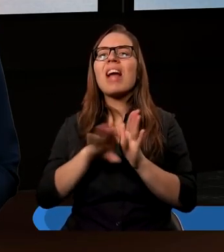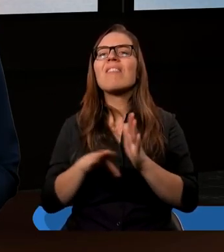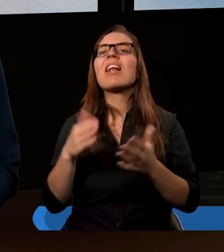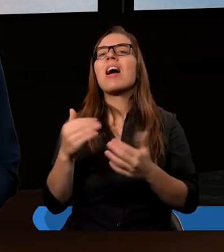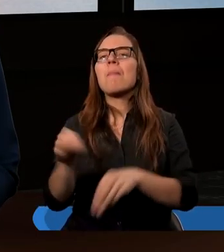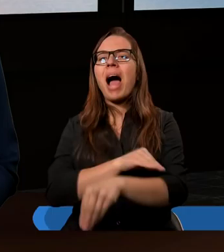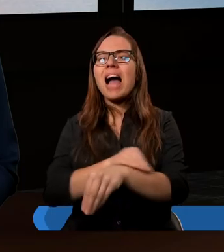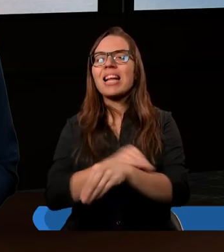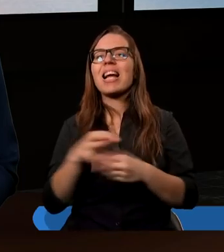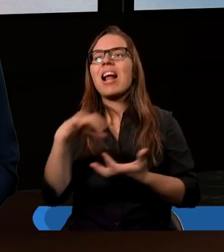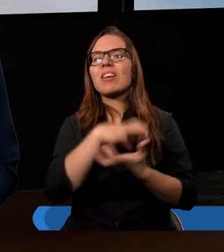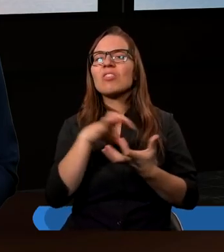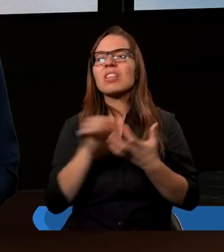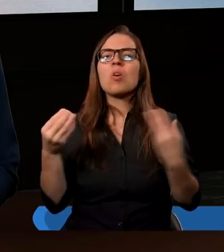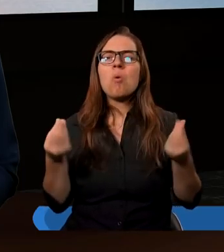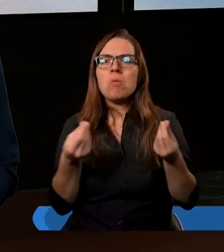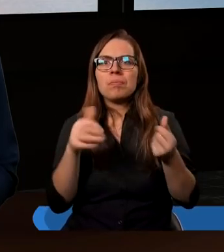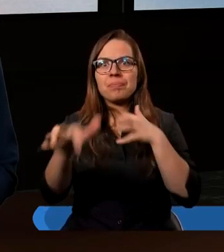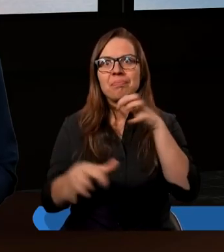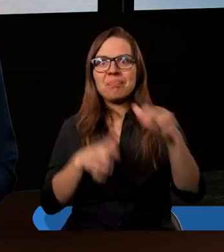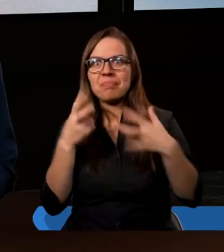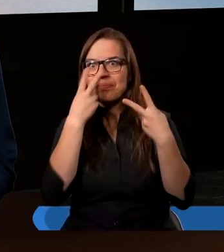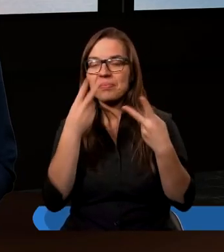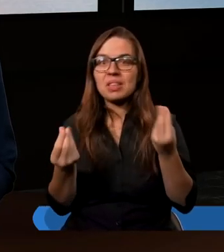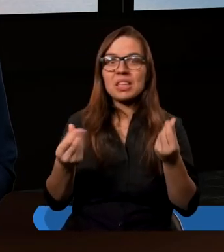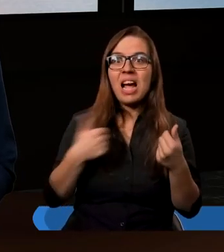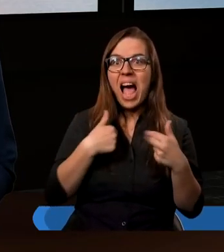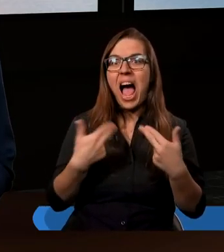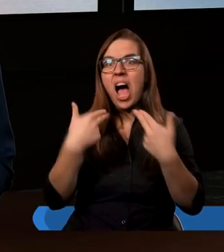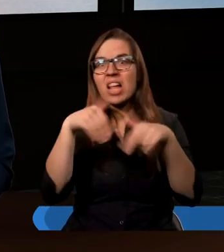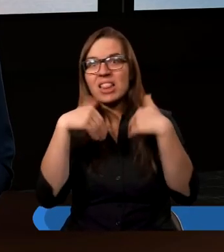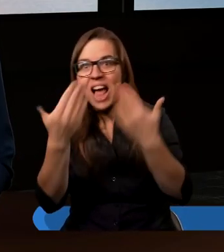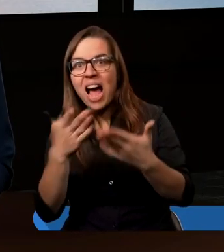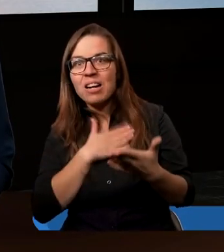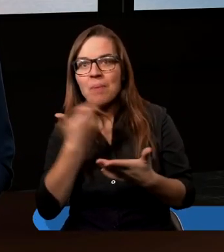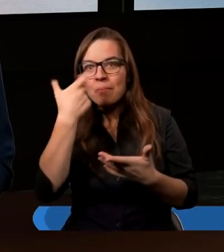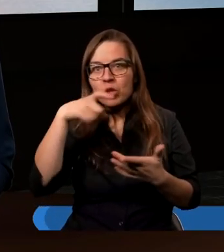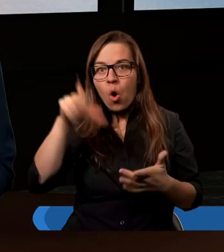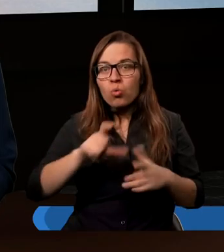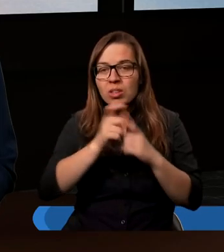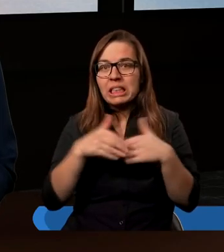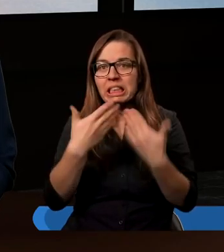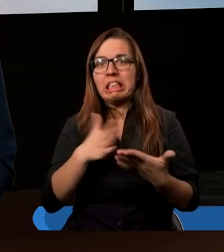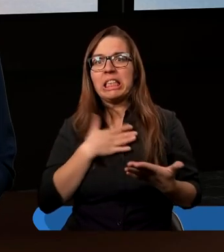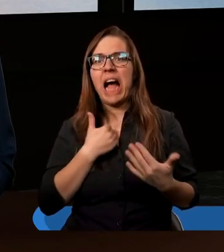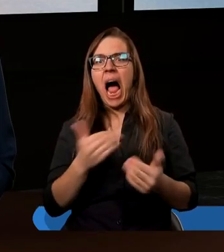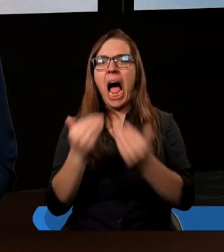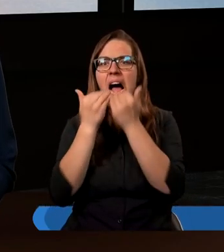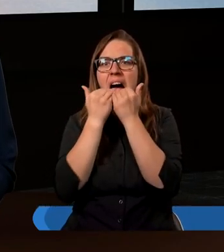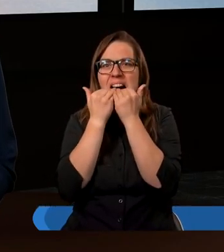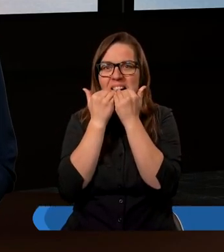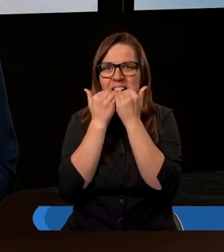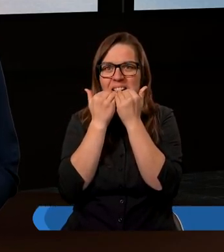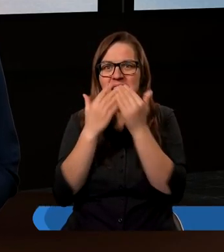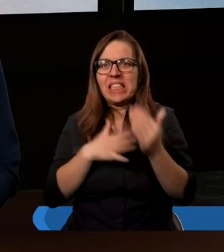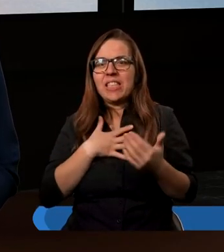świecie i jesteśmy takimi materialistami, że uważamy, że jak chcemy oddać tą stówę, która u nas siedzi w kieszeni, to naprawdę my zginiemy